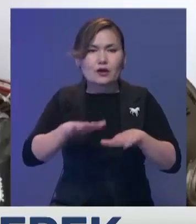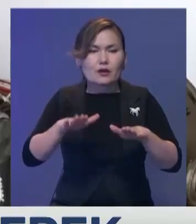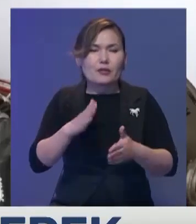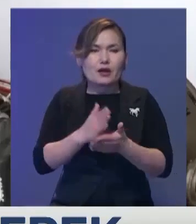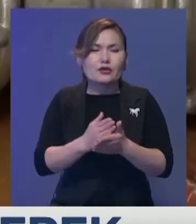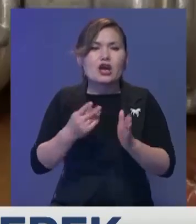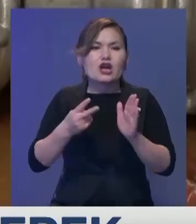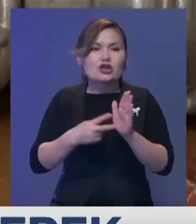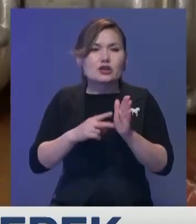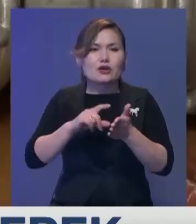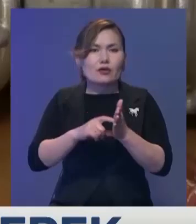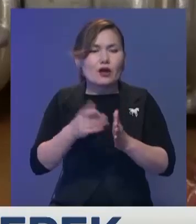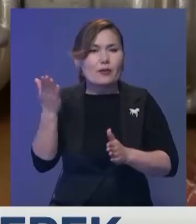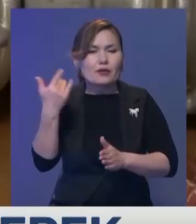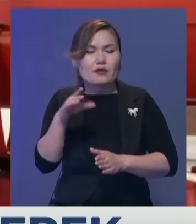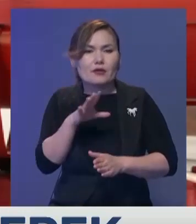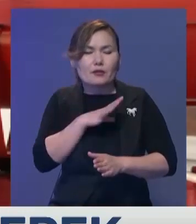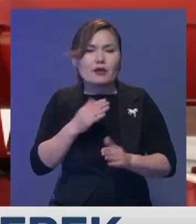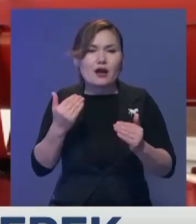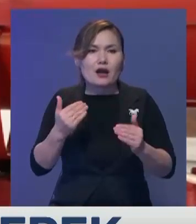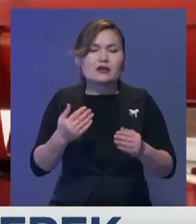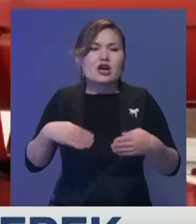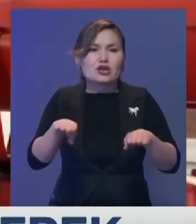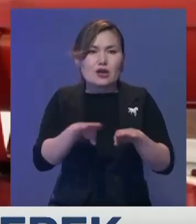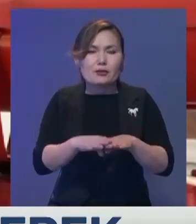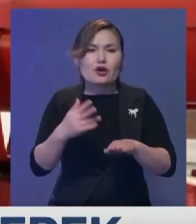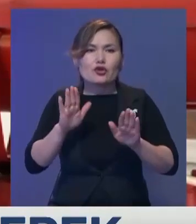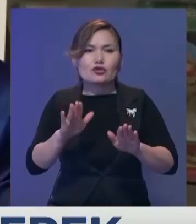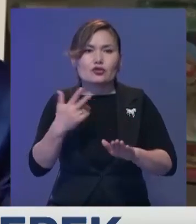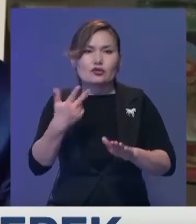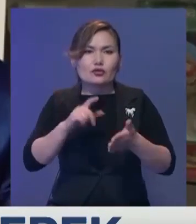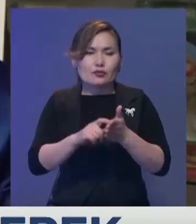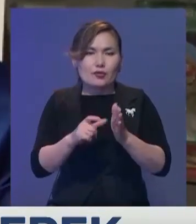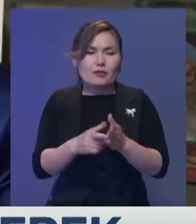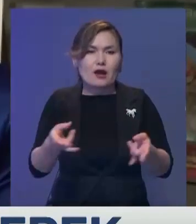бөлімше болса, қазіргі вақытта үштеуғана қалған. Себебі орын жоқ.